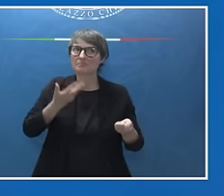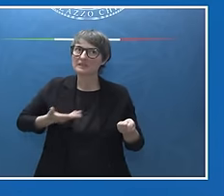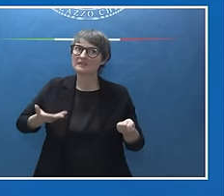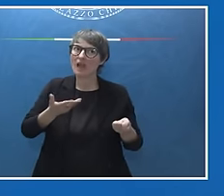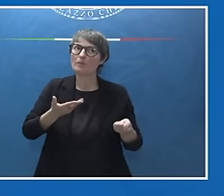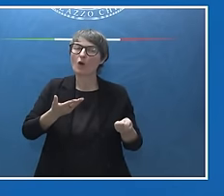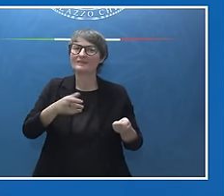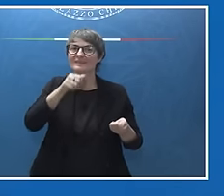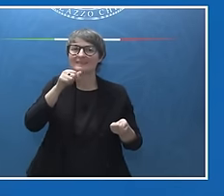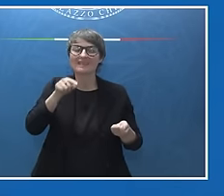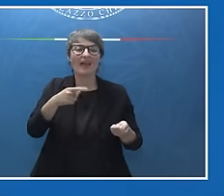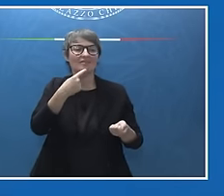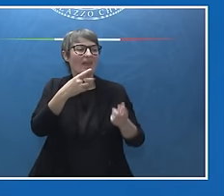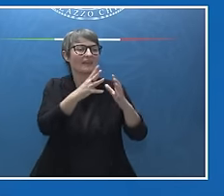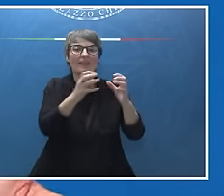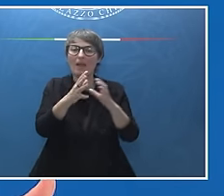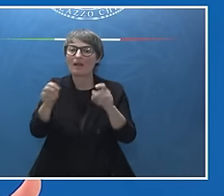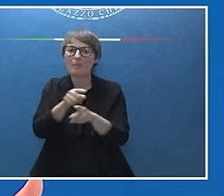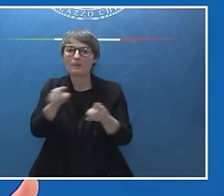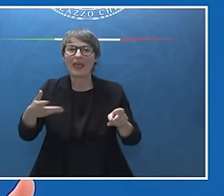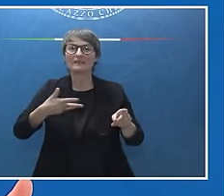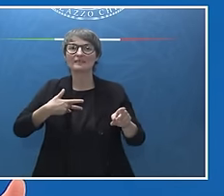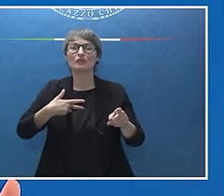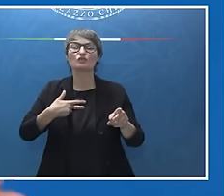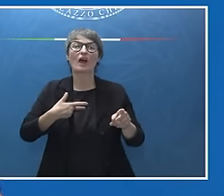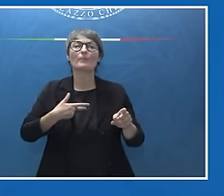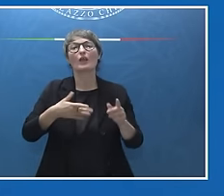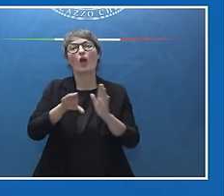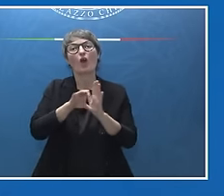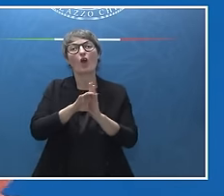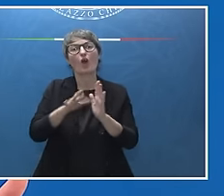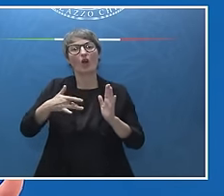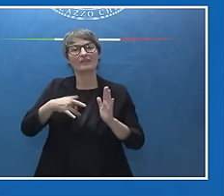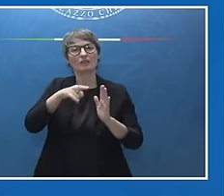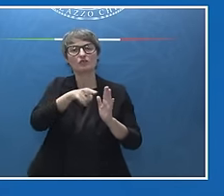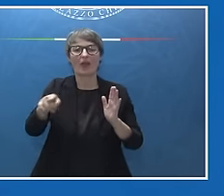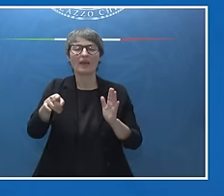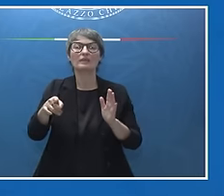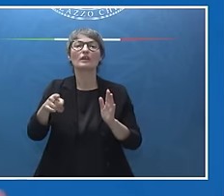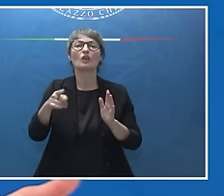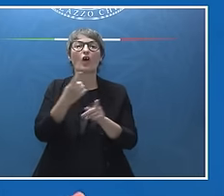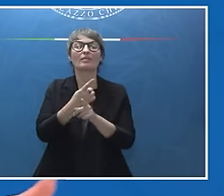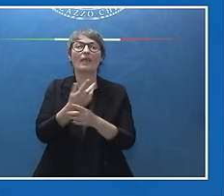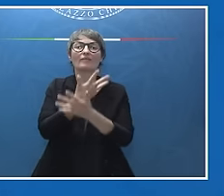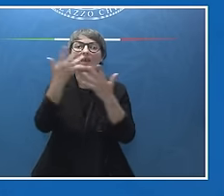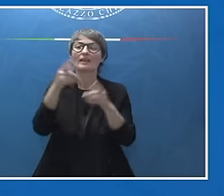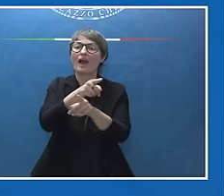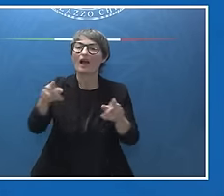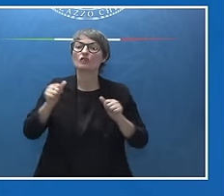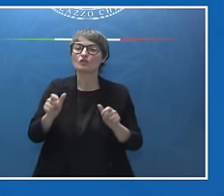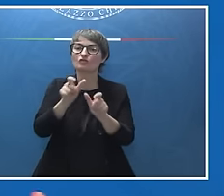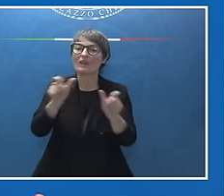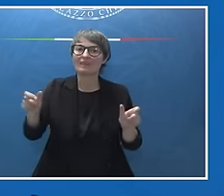alle imprese che adottano un codice di condotta di essere riconoscibili dai cittadini e dai consumatori. Abbiamo avviato,